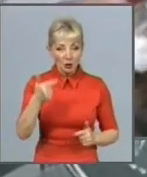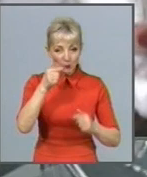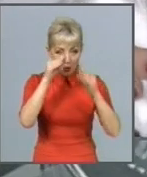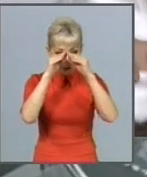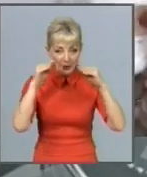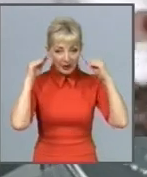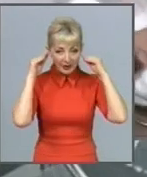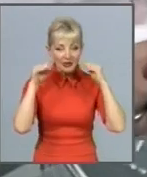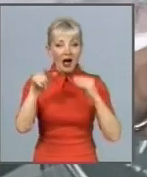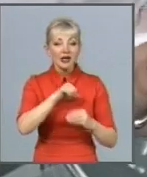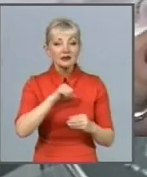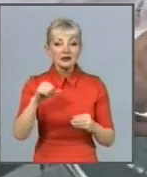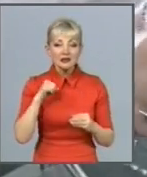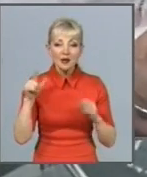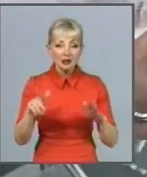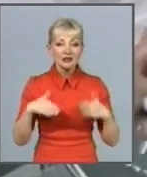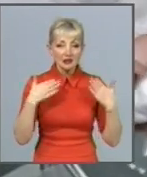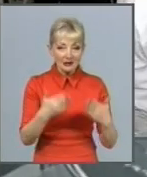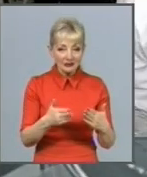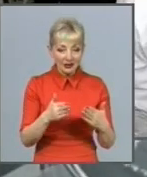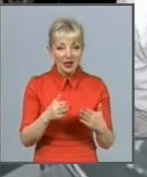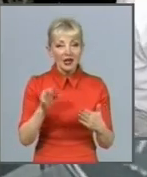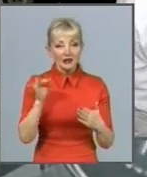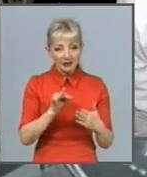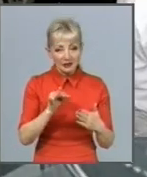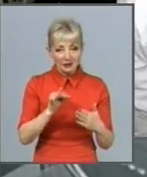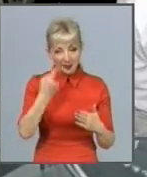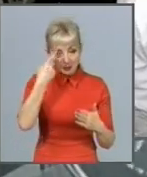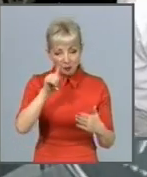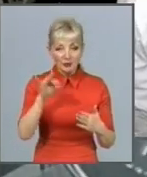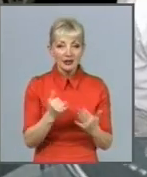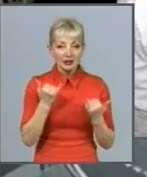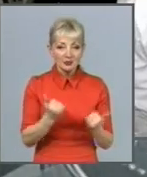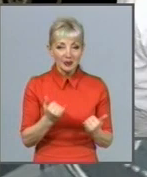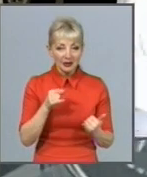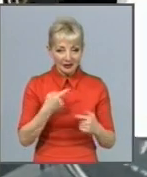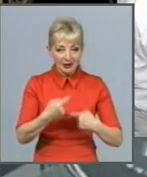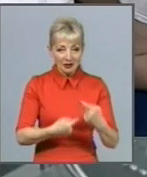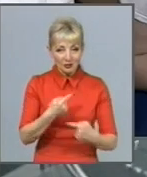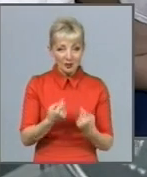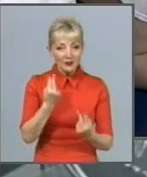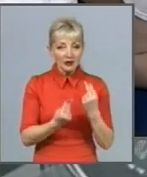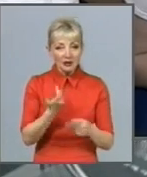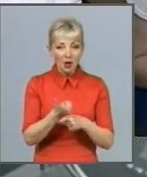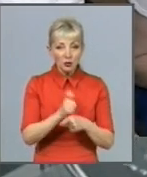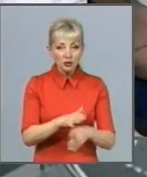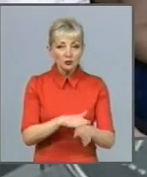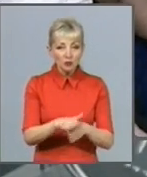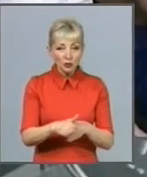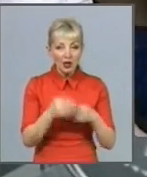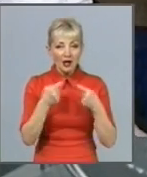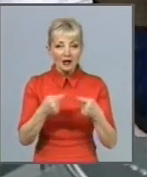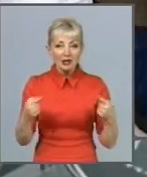її ініціювали, розробили і тепер вона стала традиційною. Гра доволі насичена усілякими завданнями і